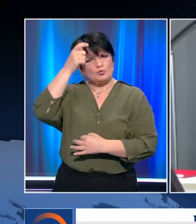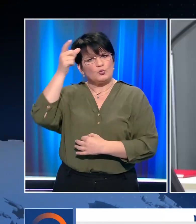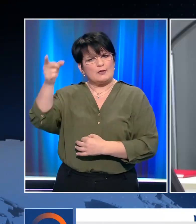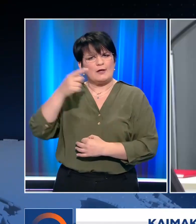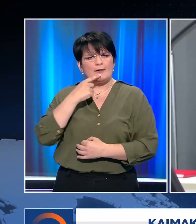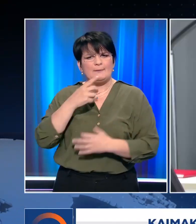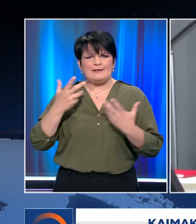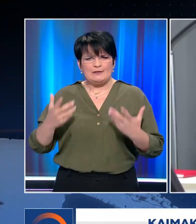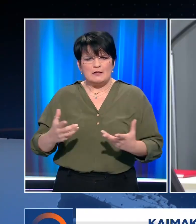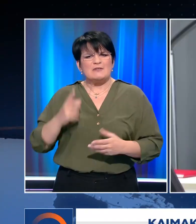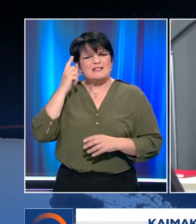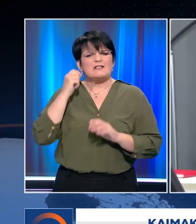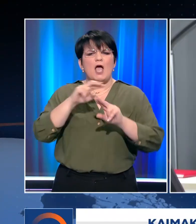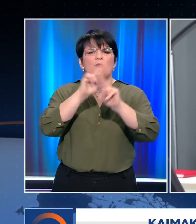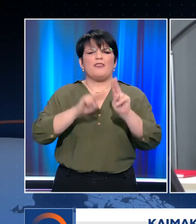χώρας.